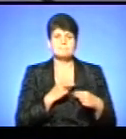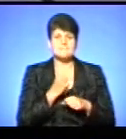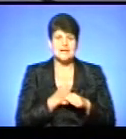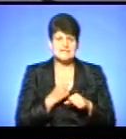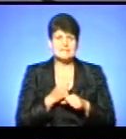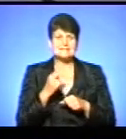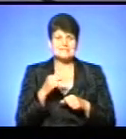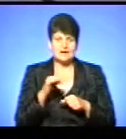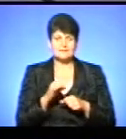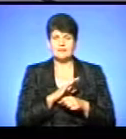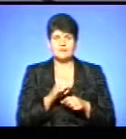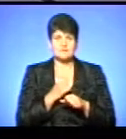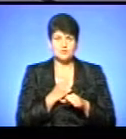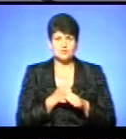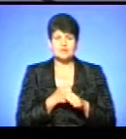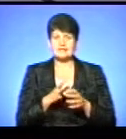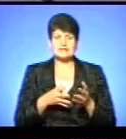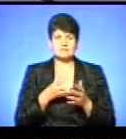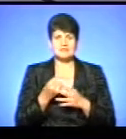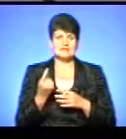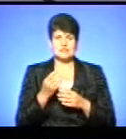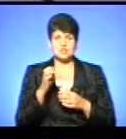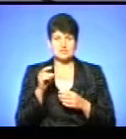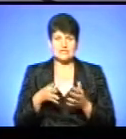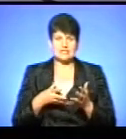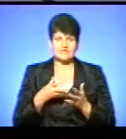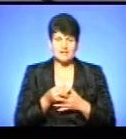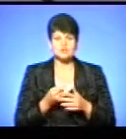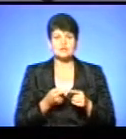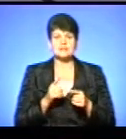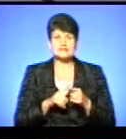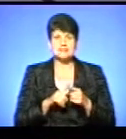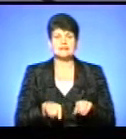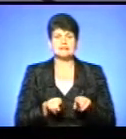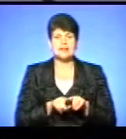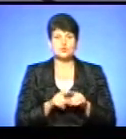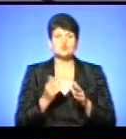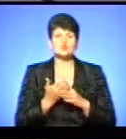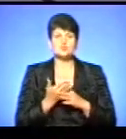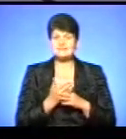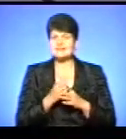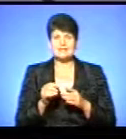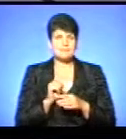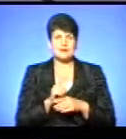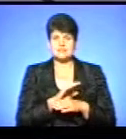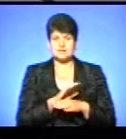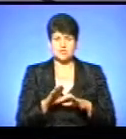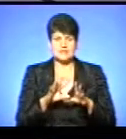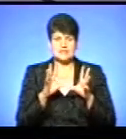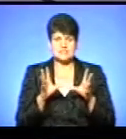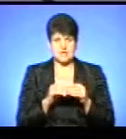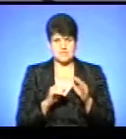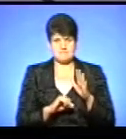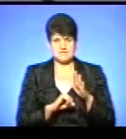отримує доходу або не сплачує єдину соціальну внеску, це також субсидія не призначається на загальних